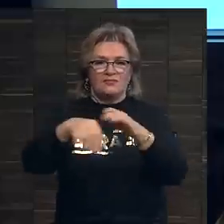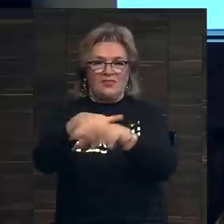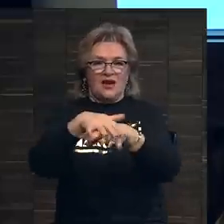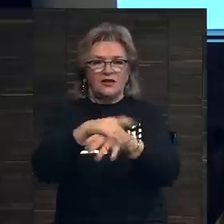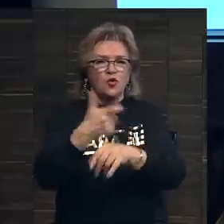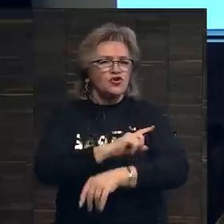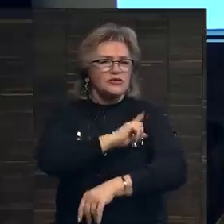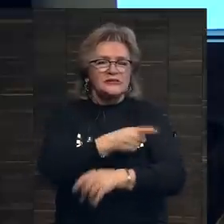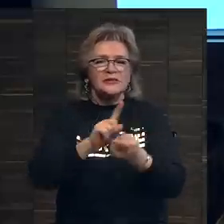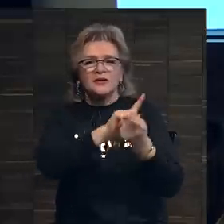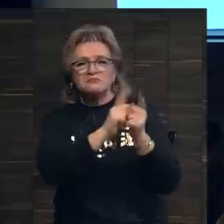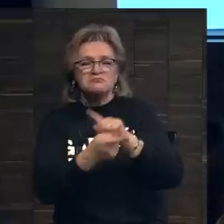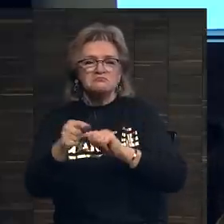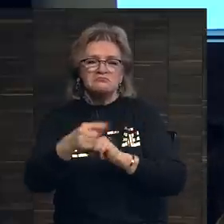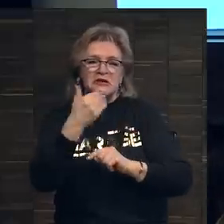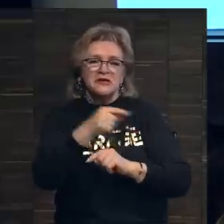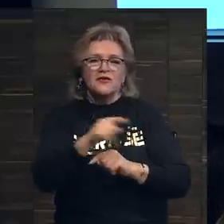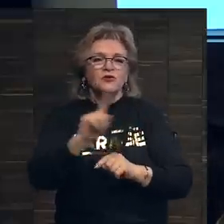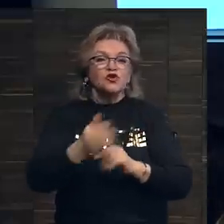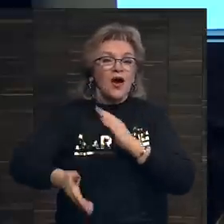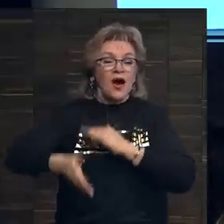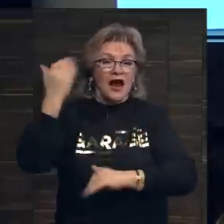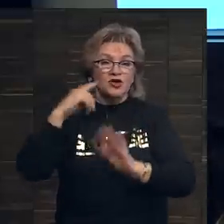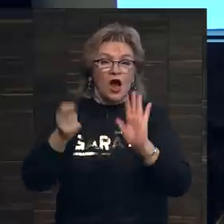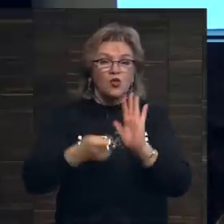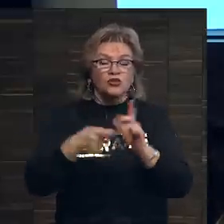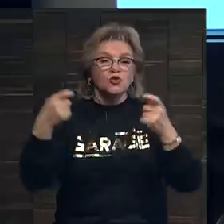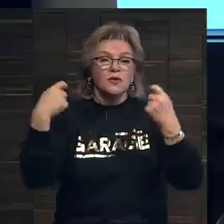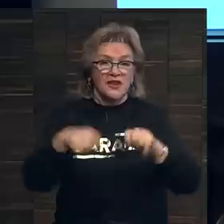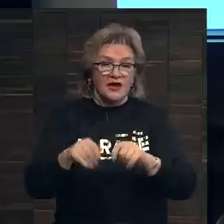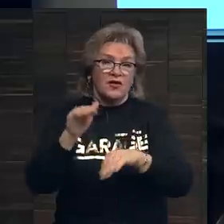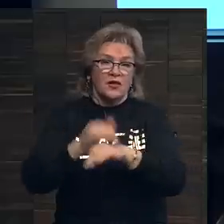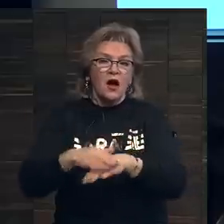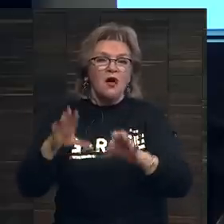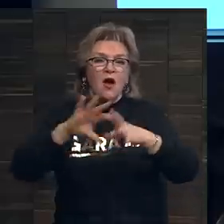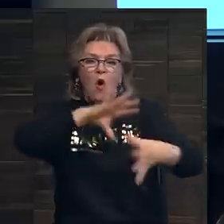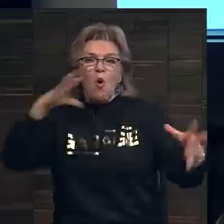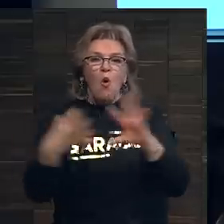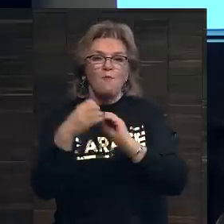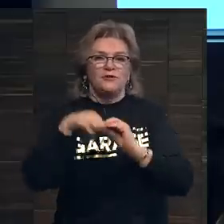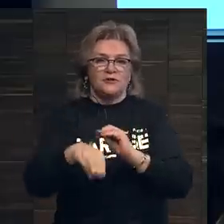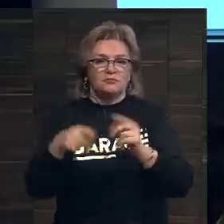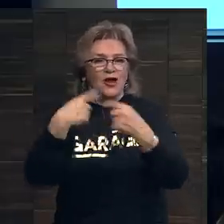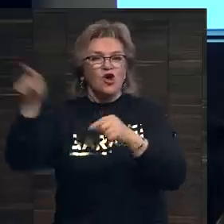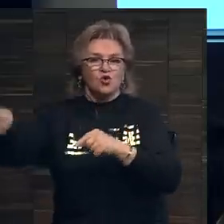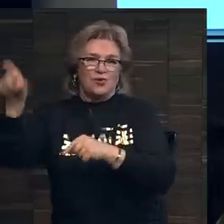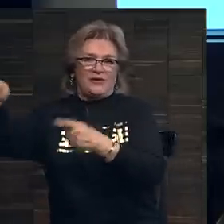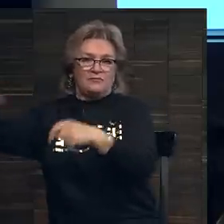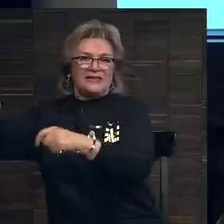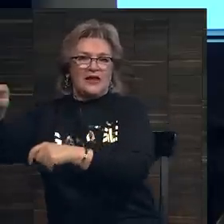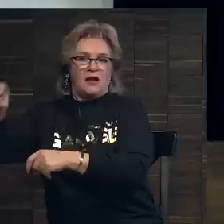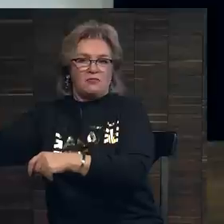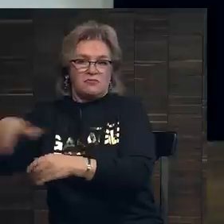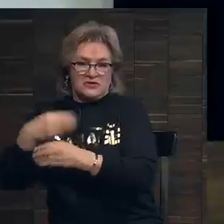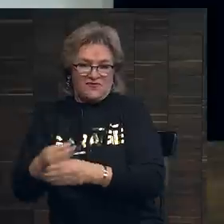сильно в последнее время изменилось то, что раньше аукцион продавал по сути оптом, продавал другим дилерам свои работы.